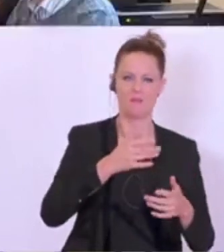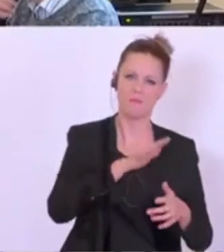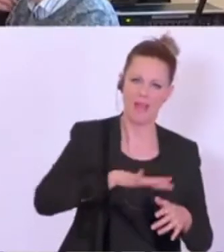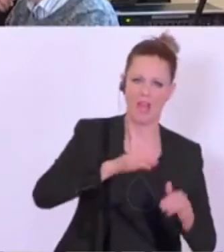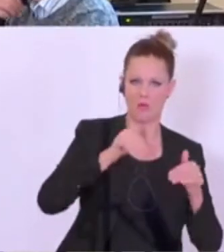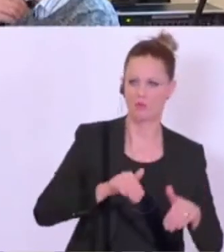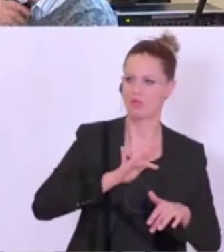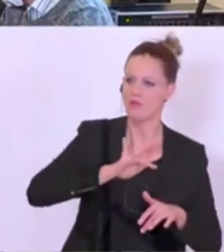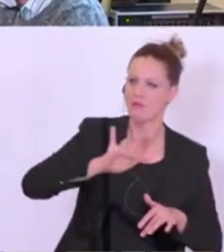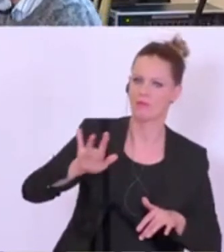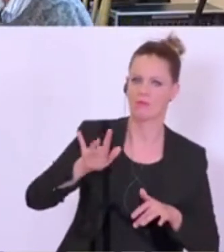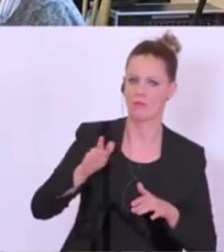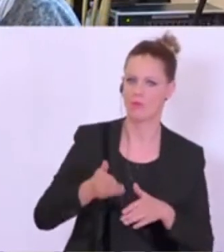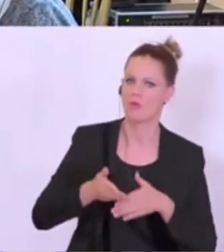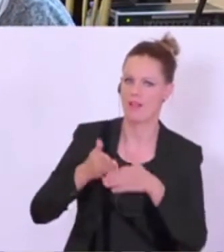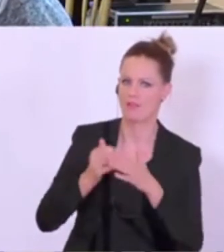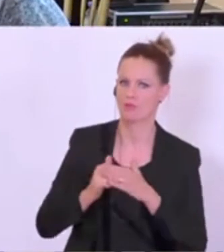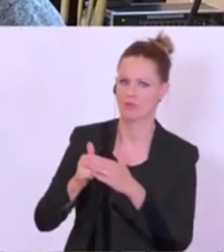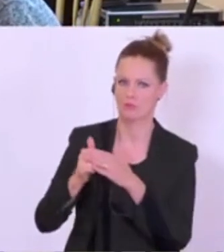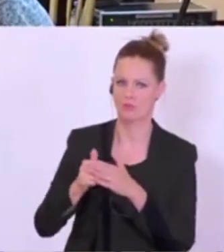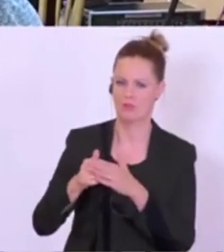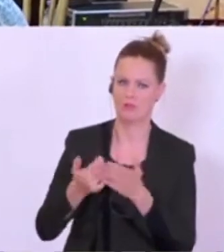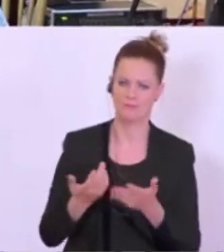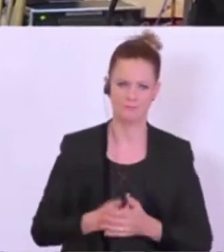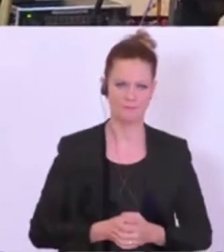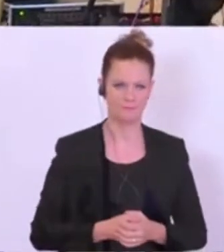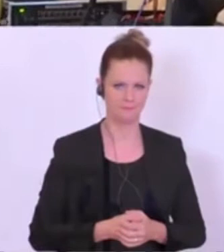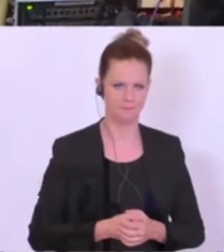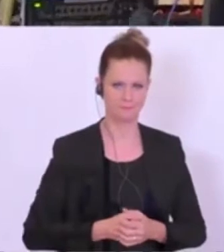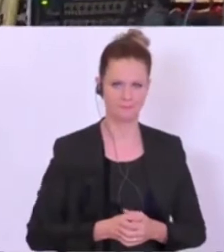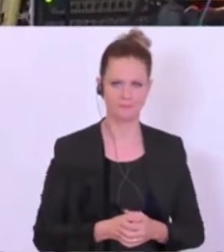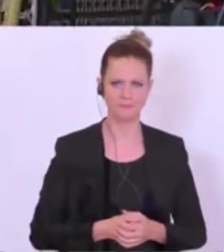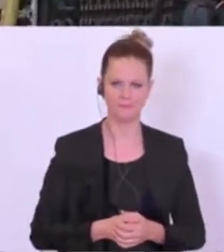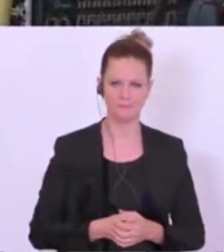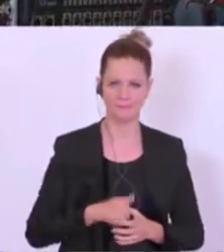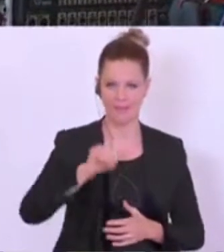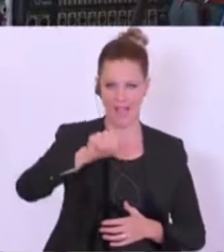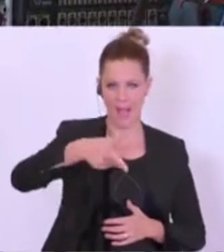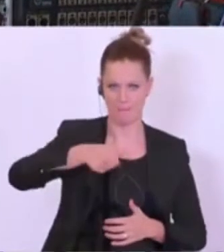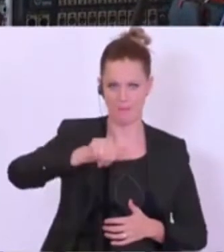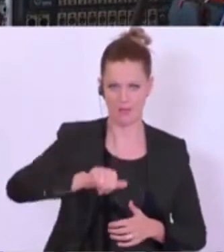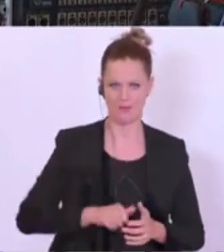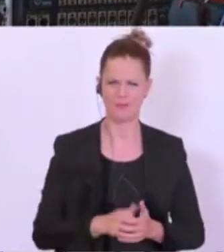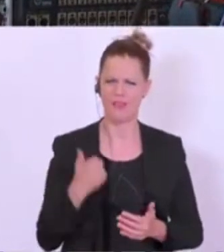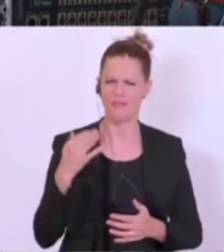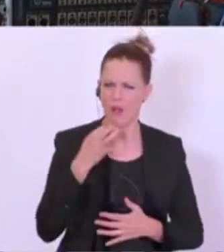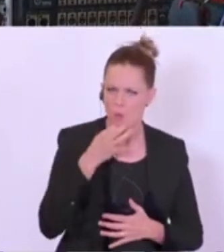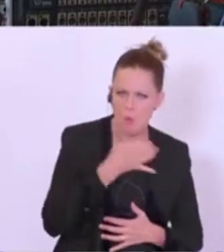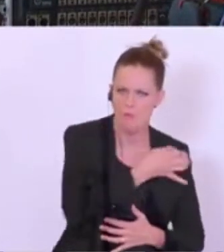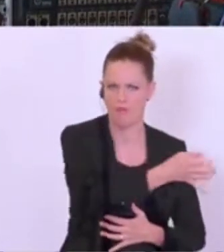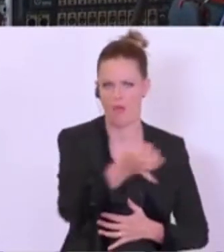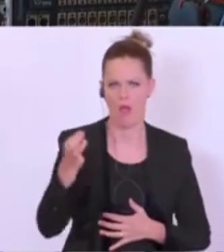Weitere Fragen? Gebe zu Aper. Als Ersten wollte ich anmerken, es gab es gerade eine Umfrage